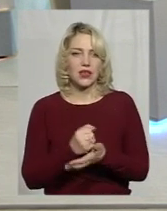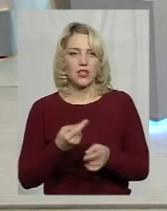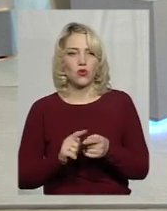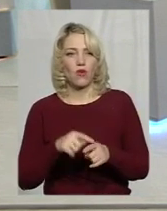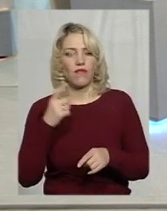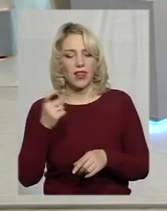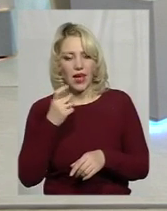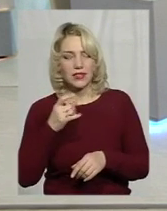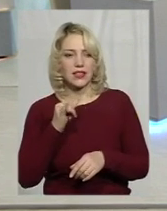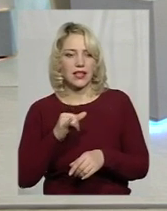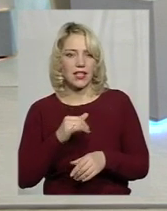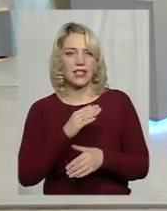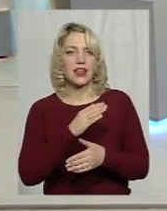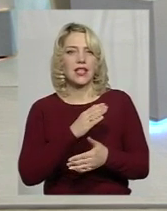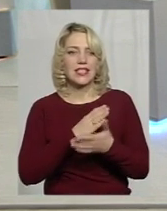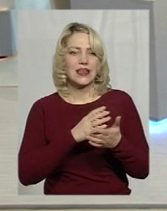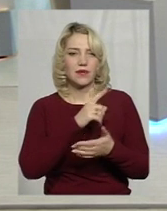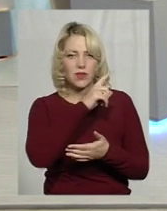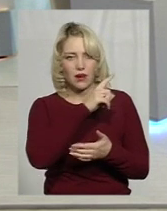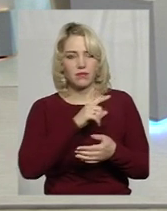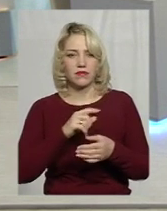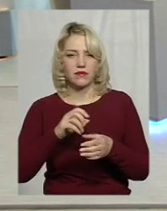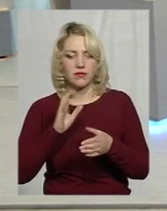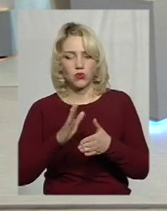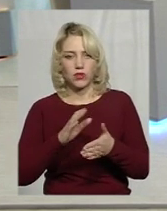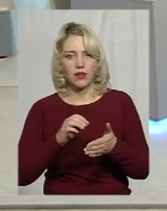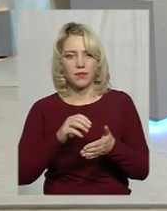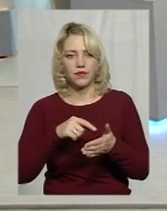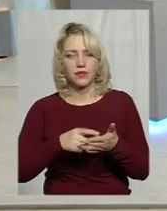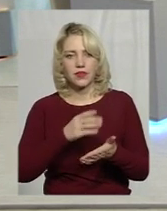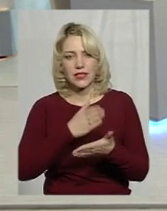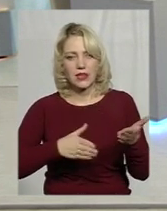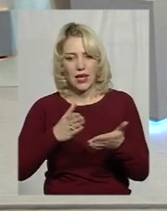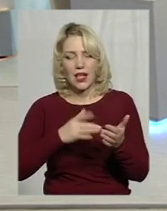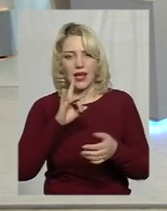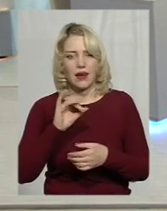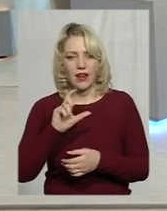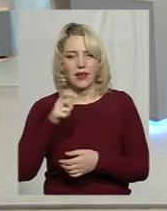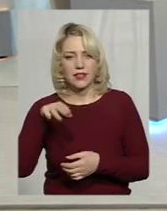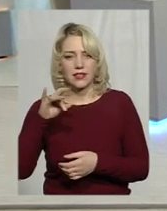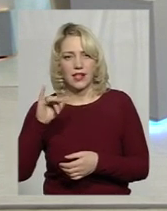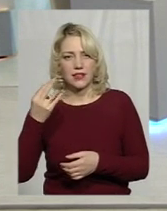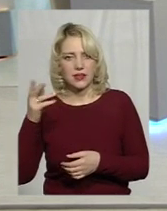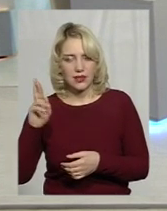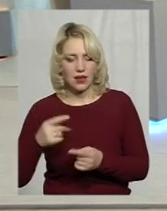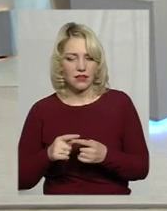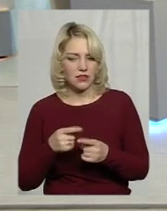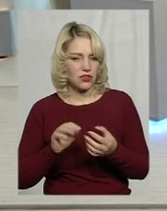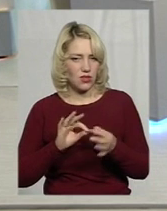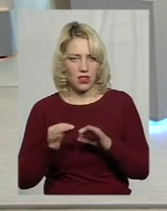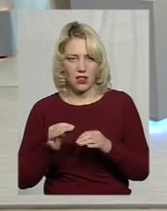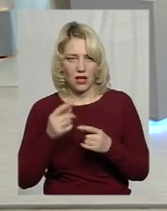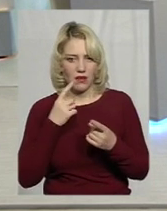зніме твій автомобіль з реєстрації. І на сьогоднішній день це досить складна процедура, і ми намагаємось також